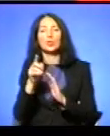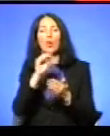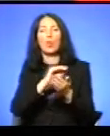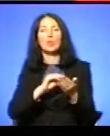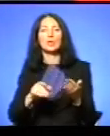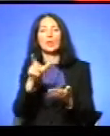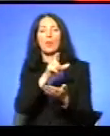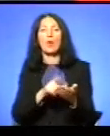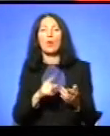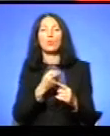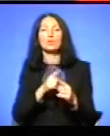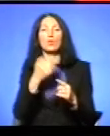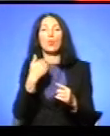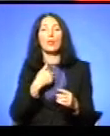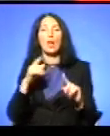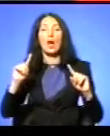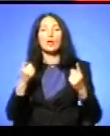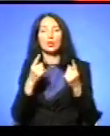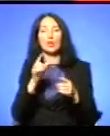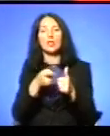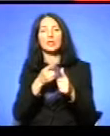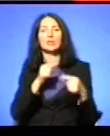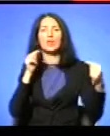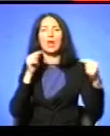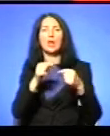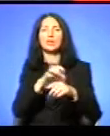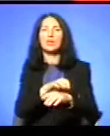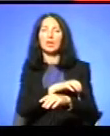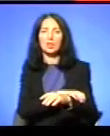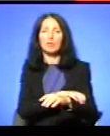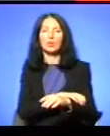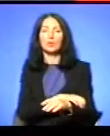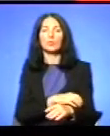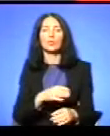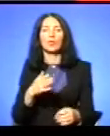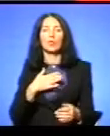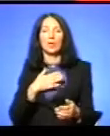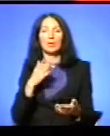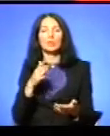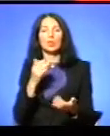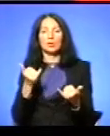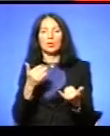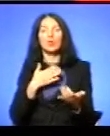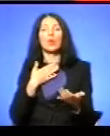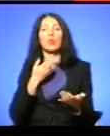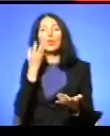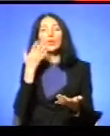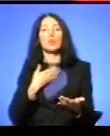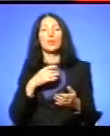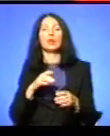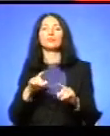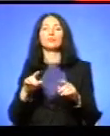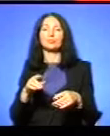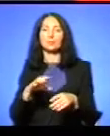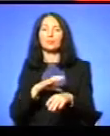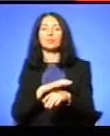за яку мене арештували Якусь антирадянську, яку тут в Тернополі Яку мене писали, вона у мене сьогодні є Коли мене реабілітували Вже